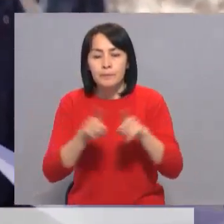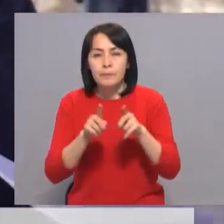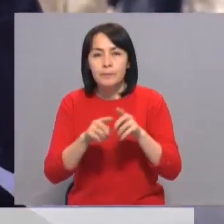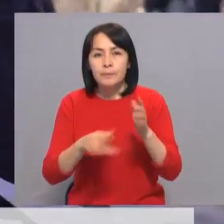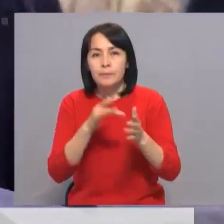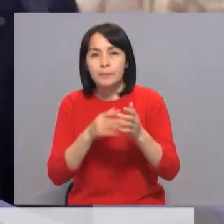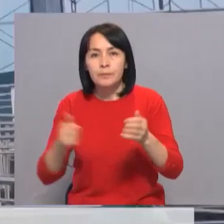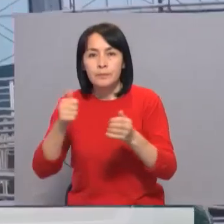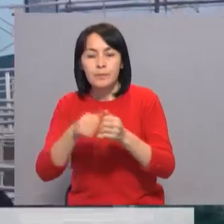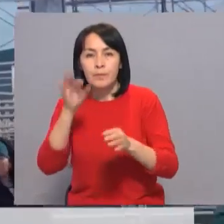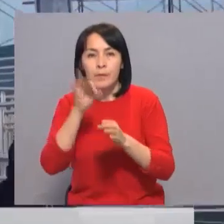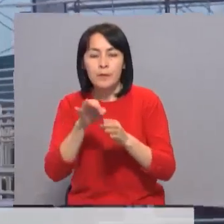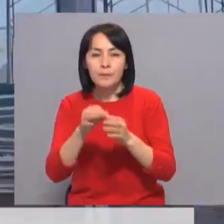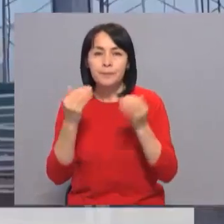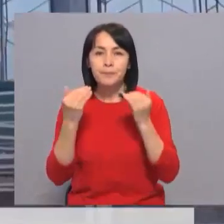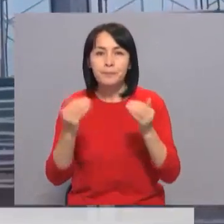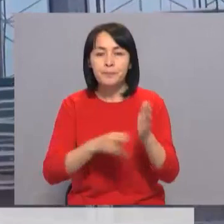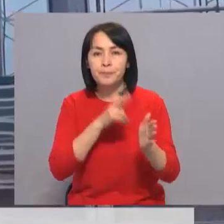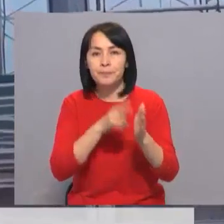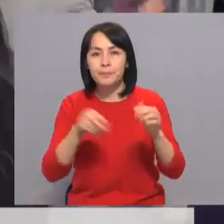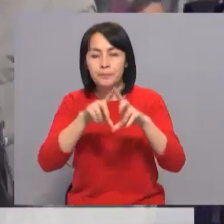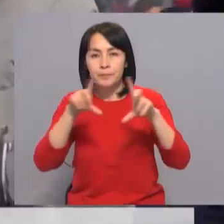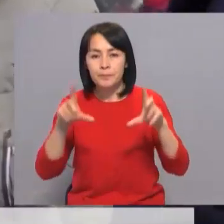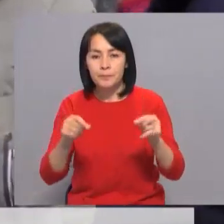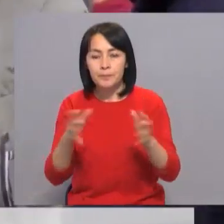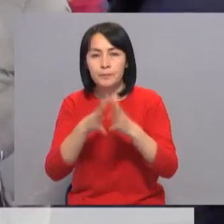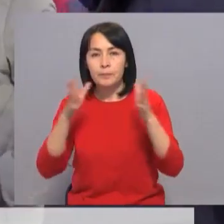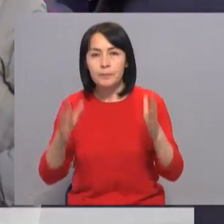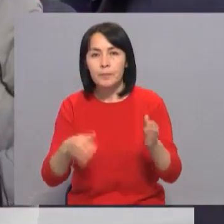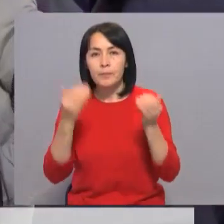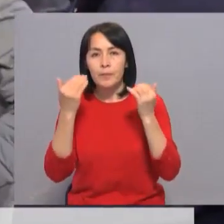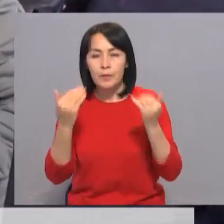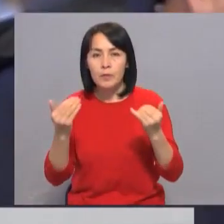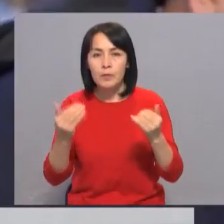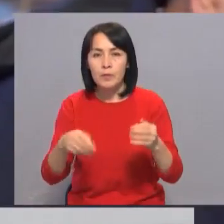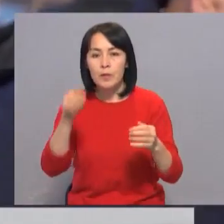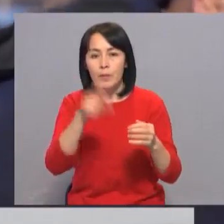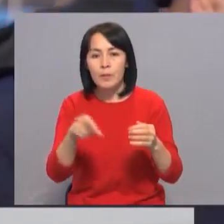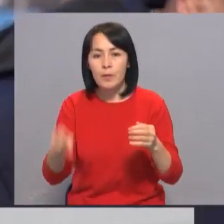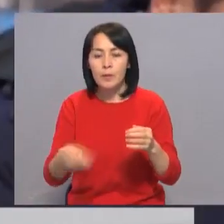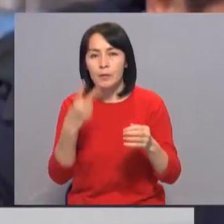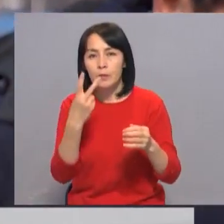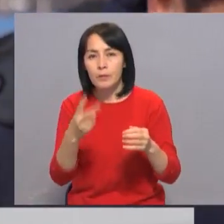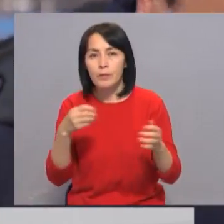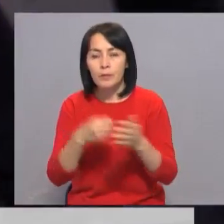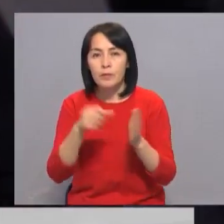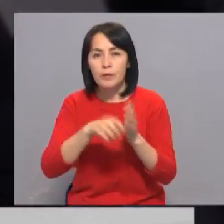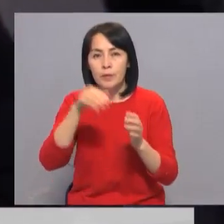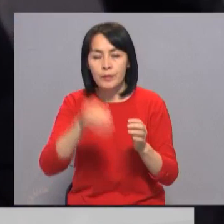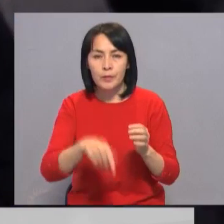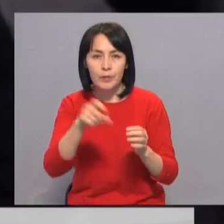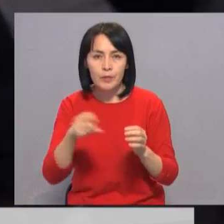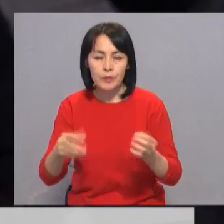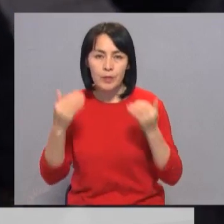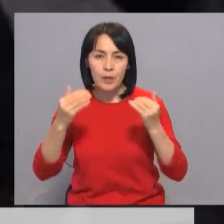территории города. Цель реконструкции железнодорожного вокзала – увеличение пропускной способности пассажиров с 2 до 6 тысяч человек,